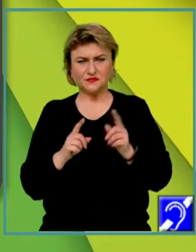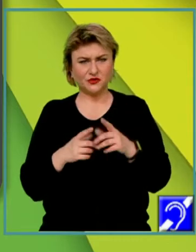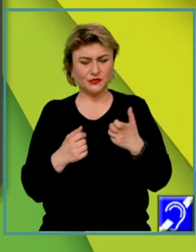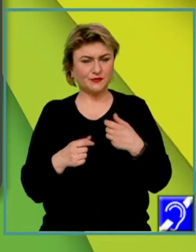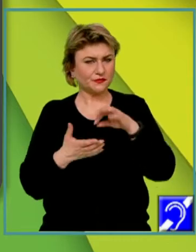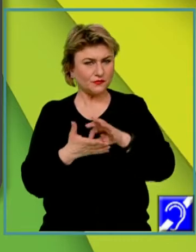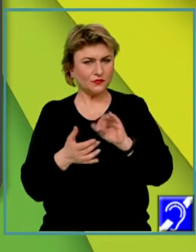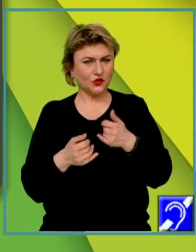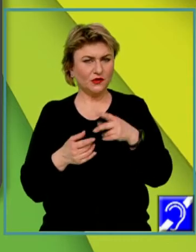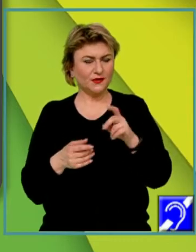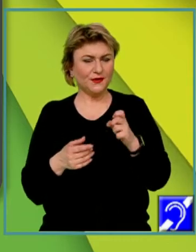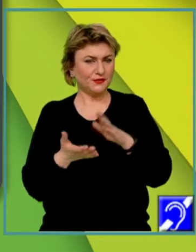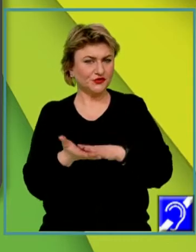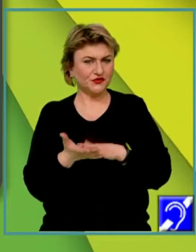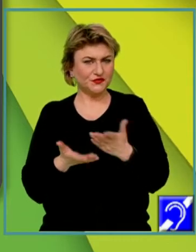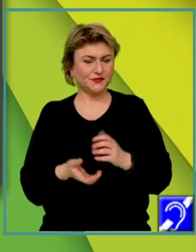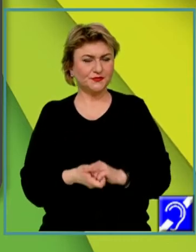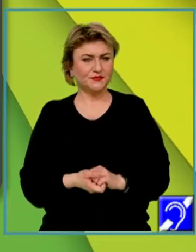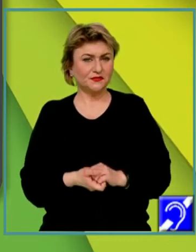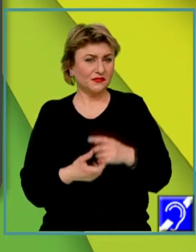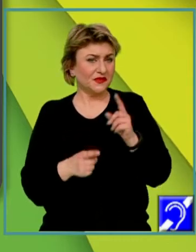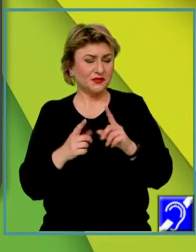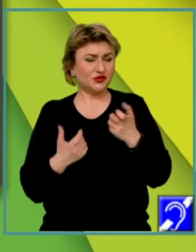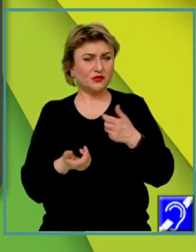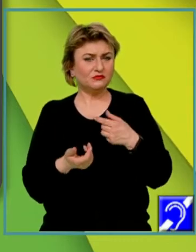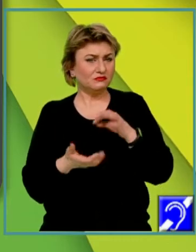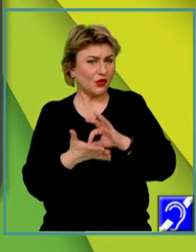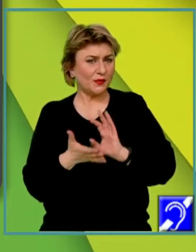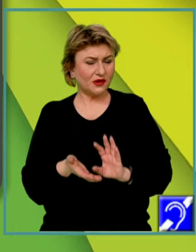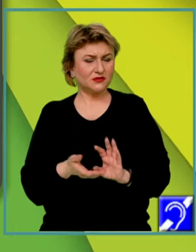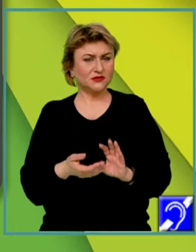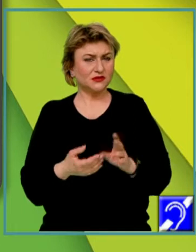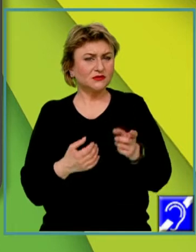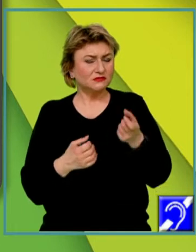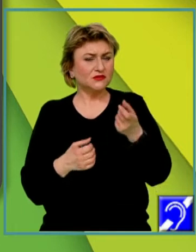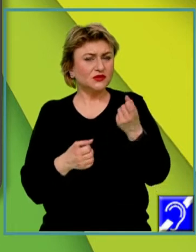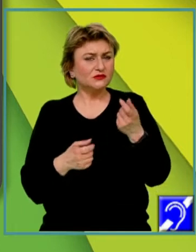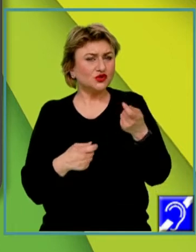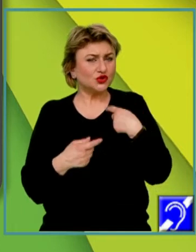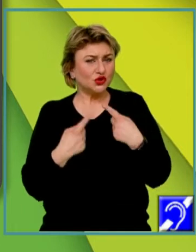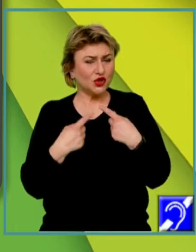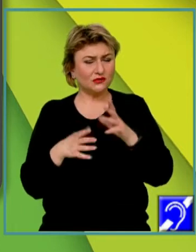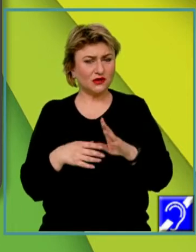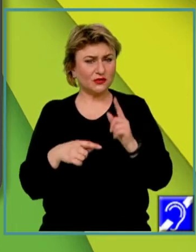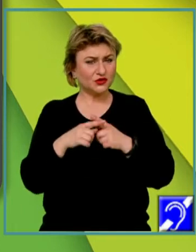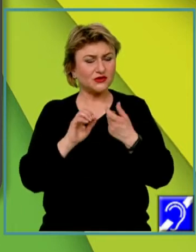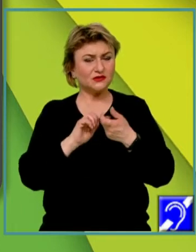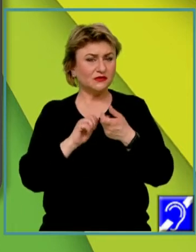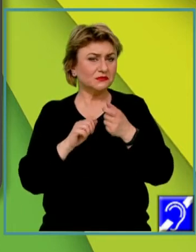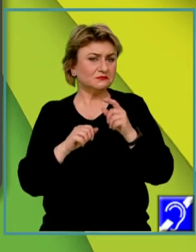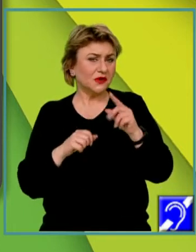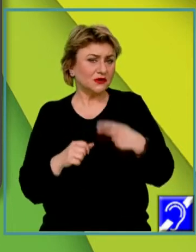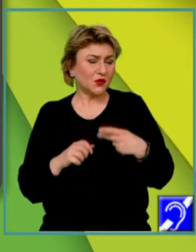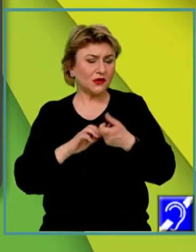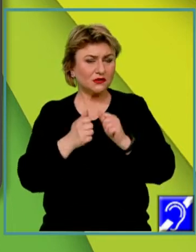de moment și de scop. În funcție de moment identificăm socializarea pozitivă, secundară sau continuă, iar în